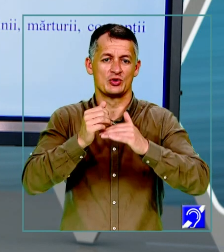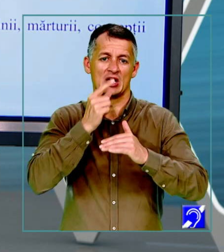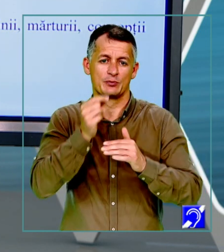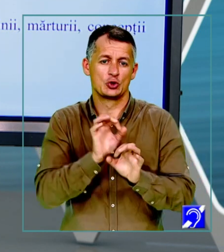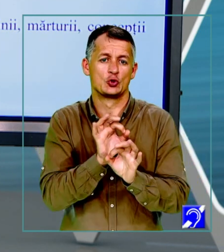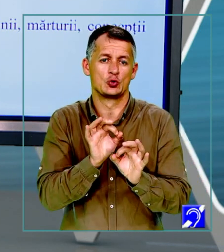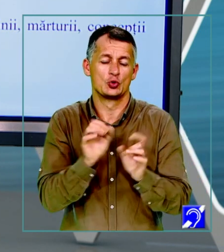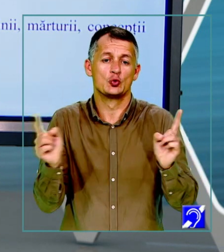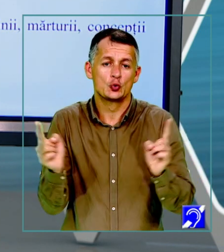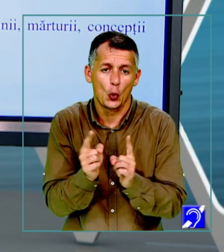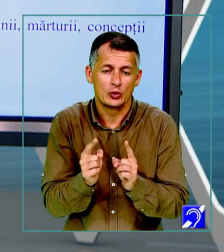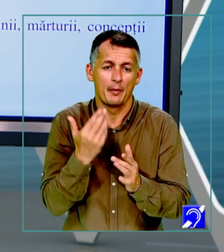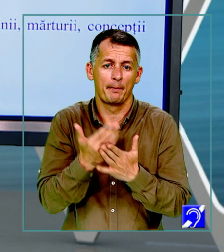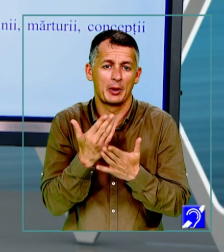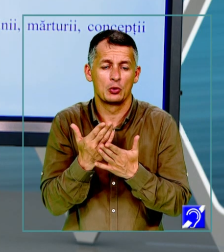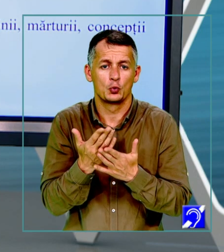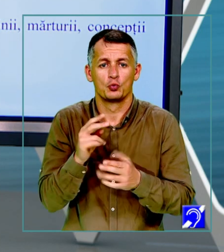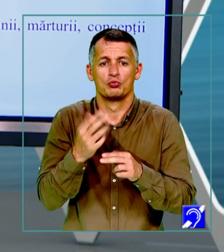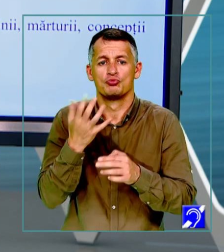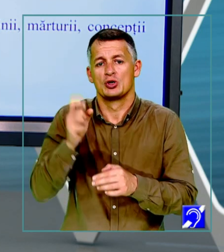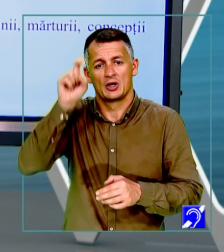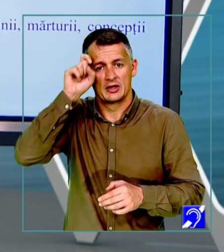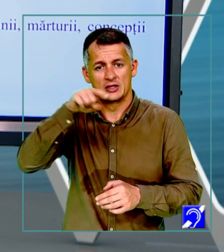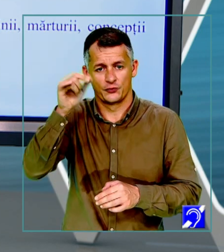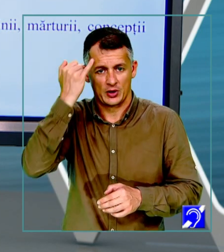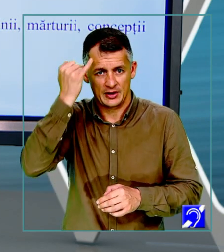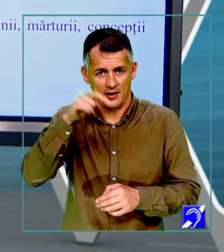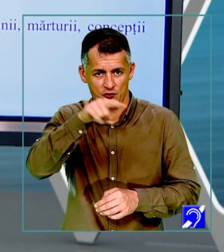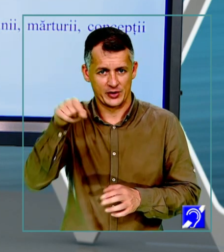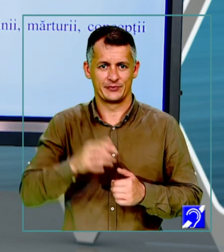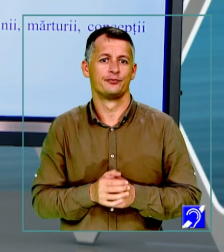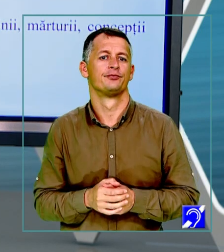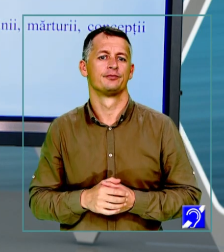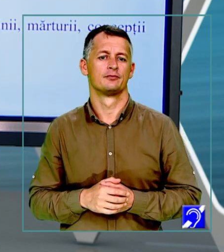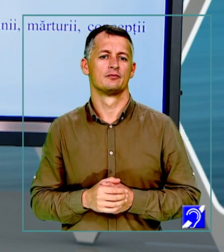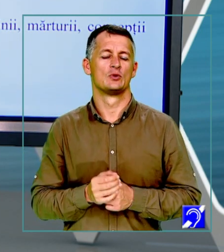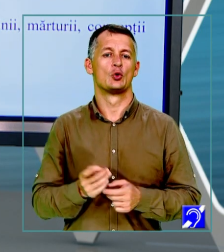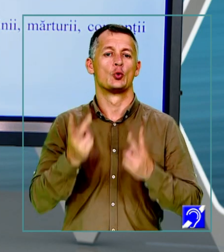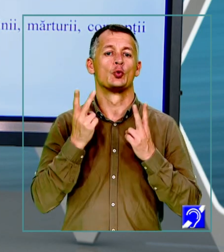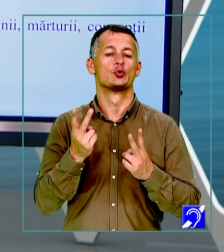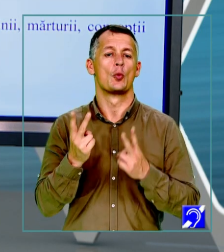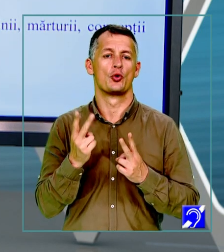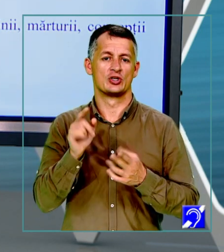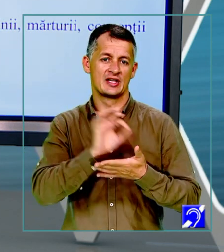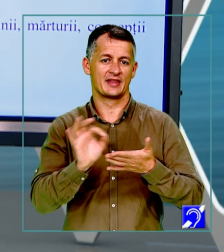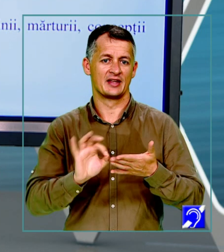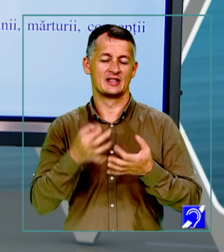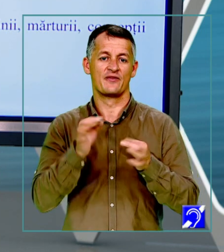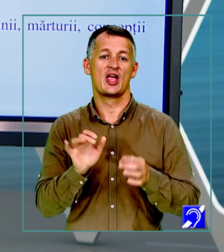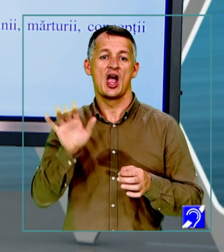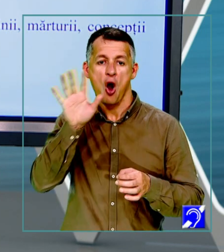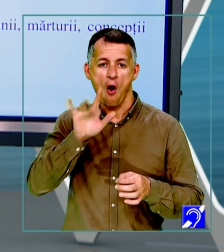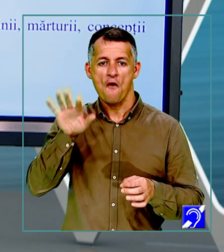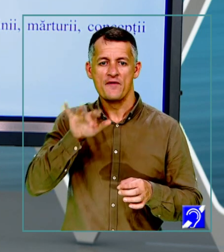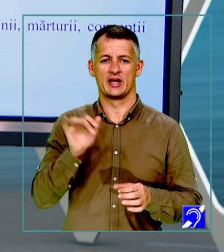care să vă susțineți opinia sau punctul de vedere. Scopul acestui text este de a fi convingător, de aceea presupune